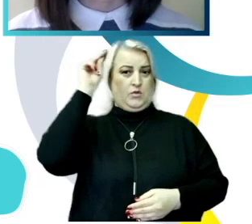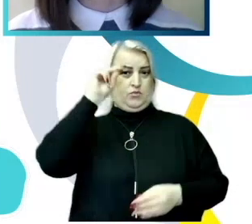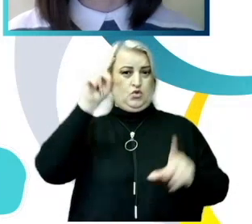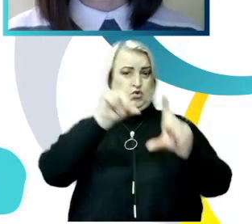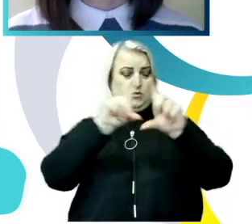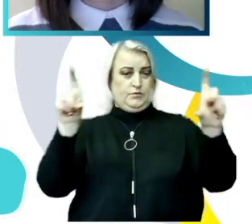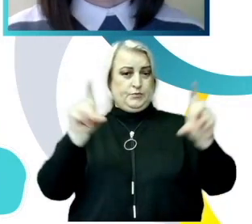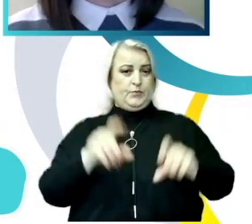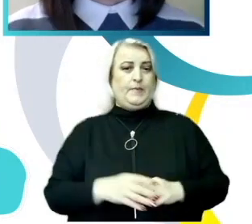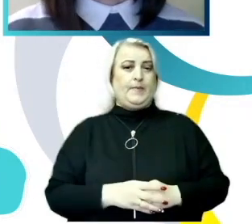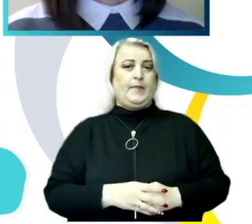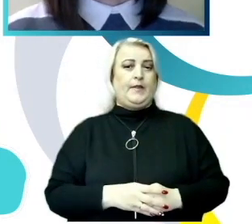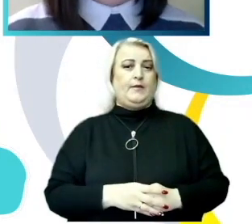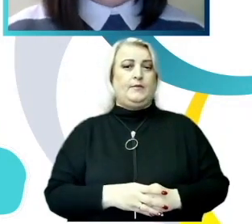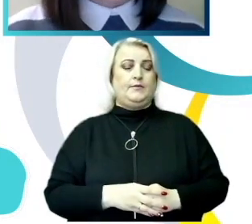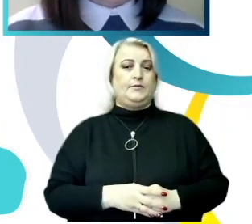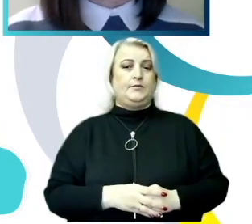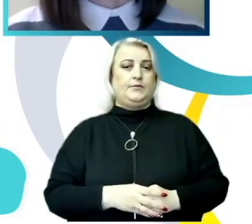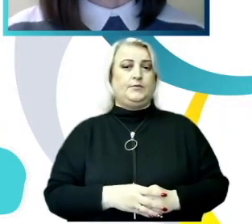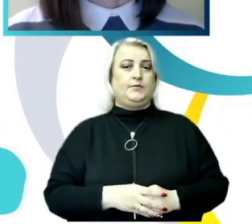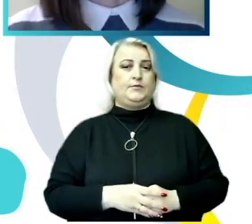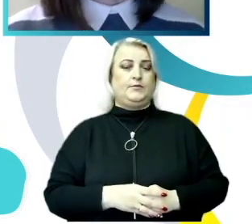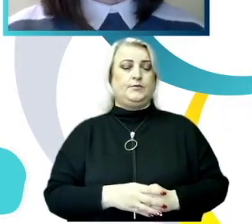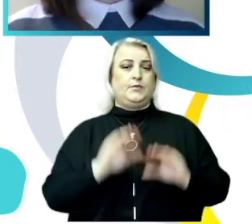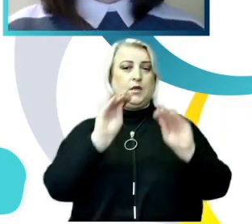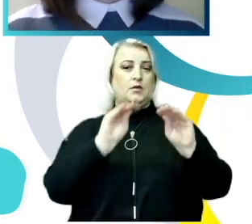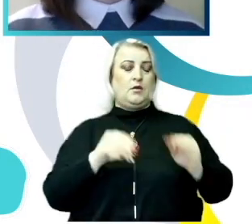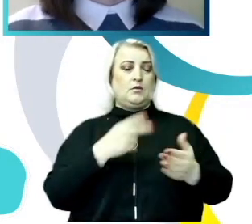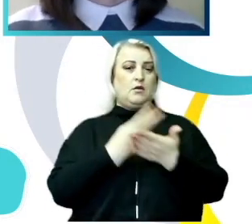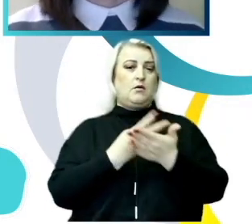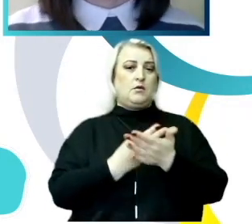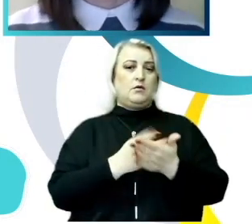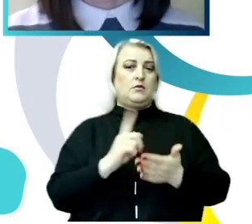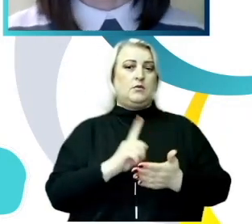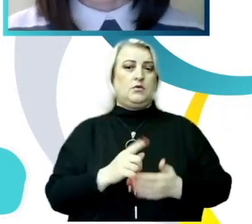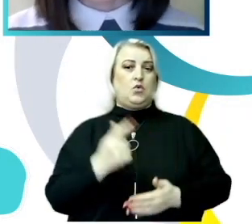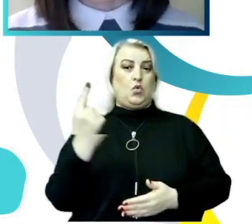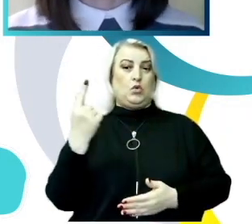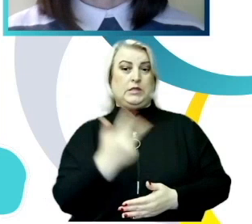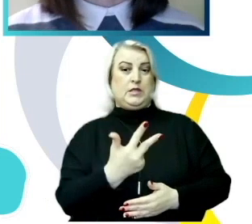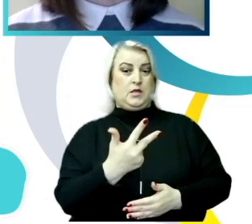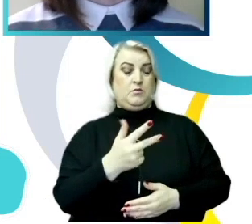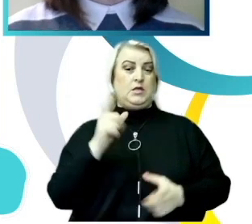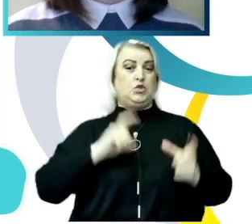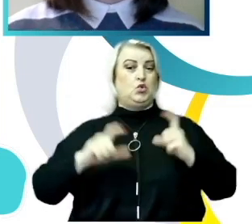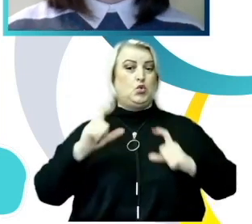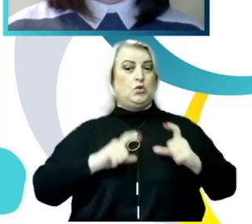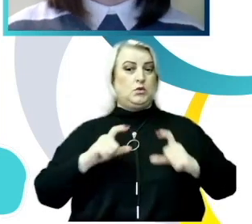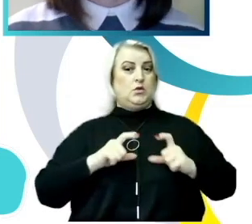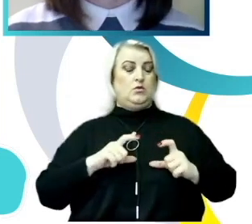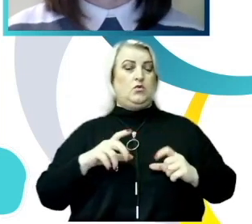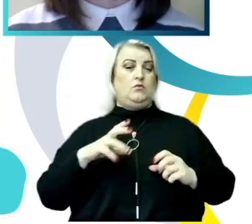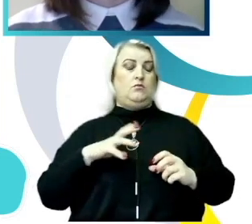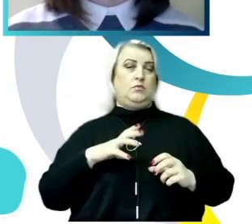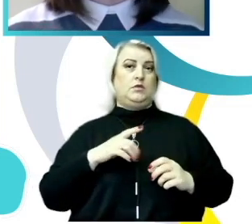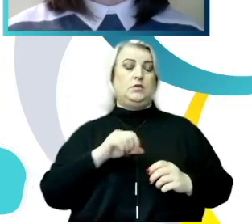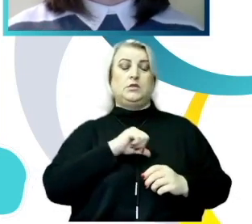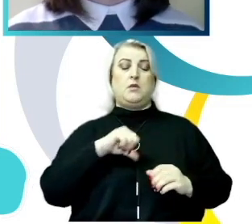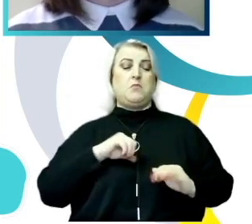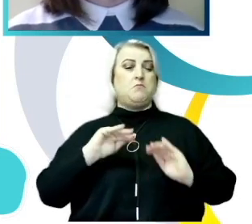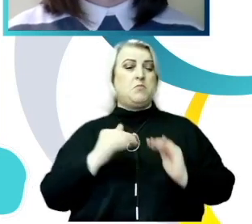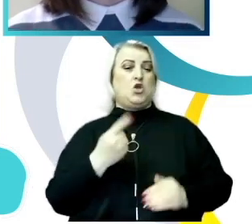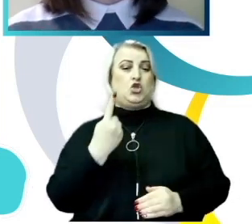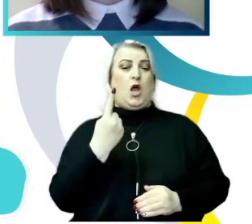atunci datele arată că o treime dintre studenți s-au confruntat cu cel puțin o formă de